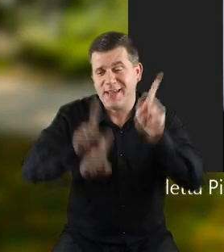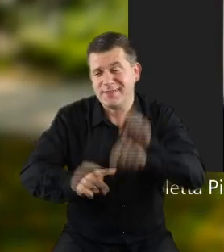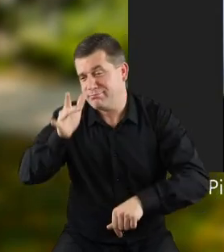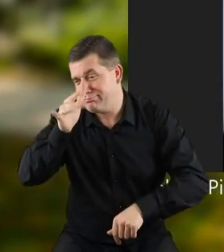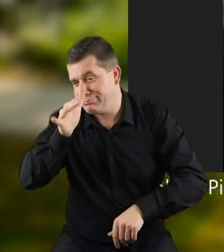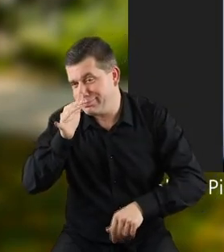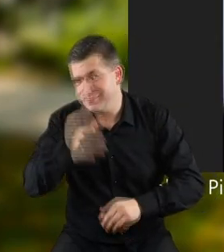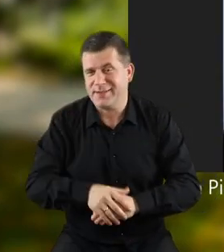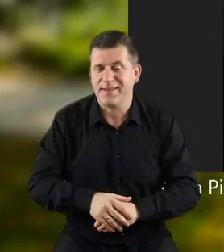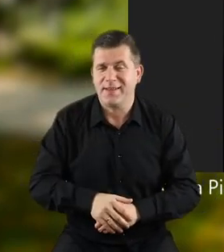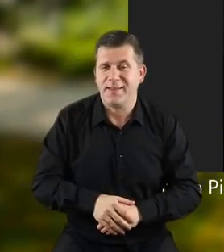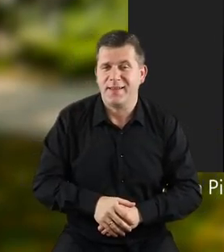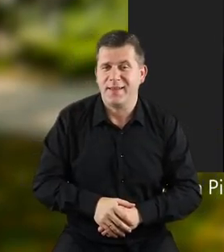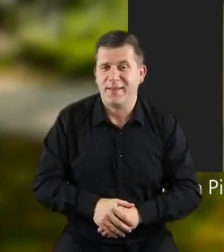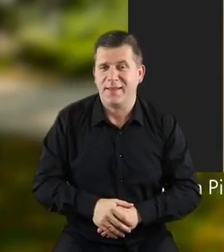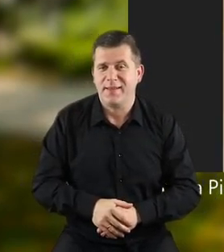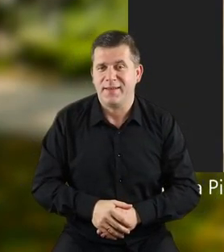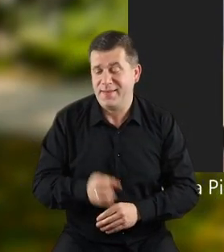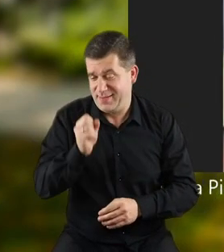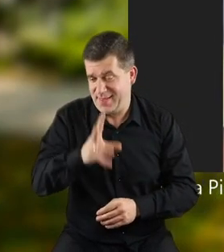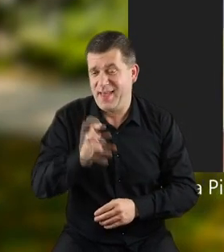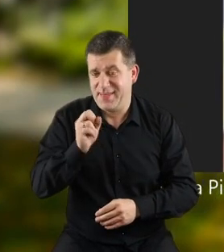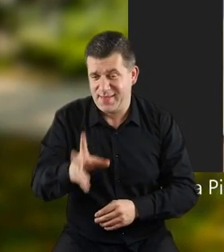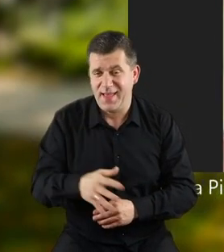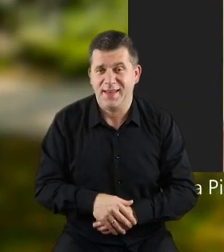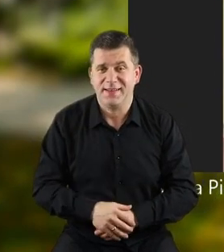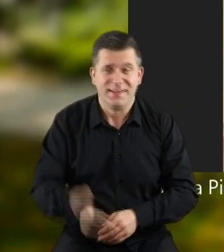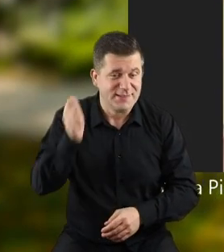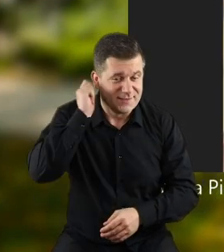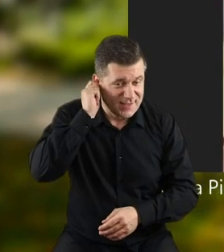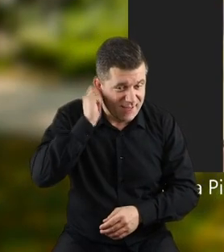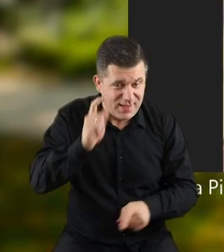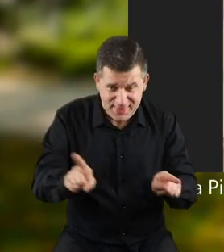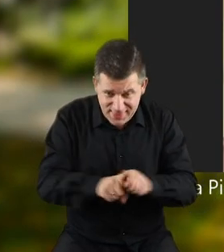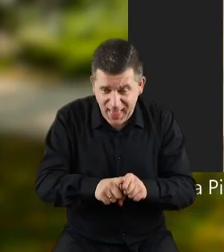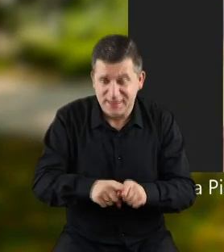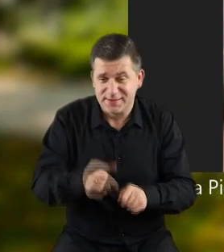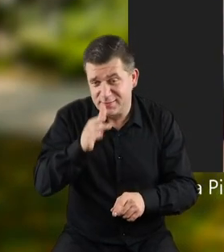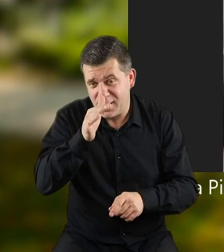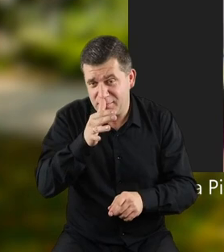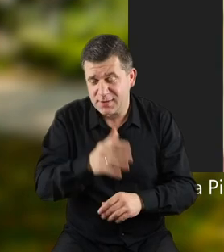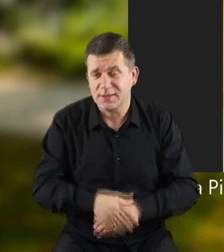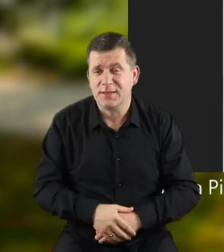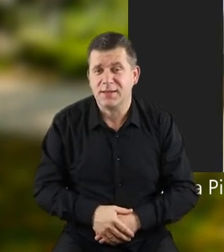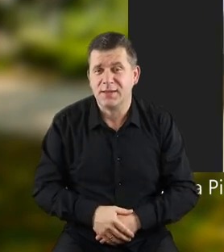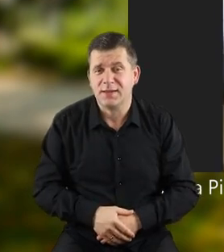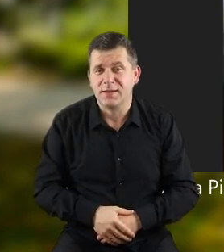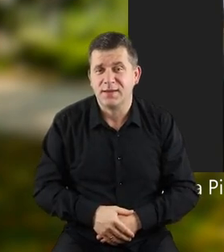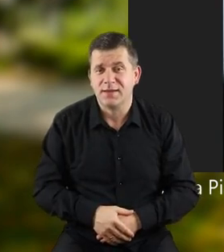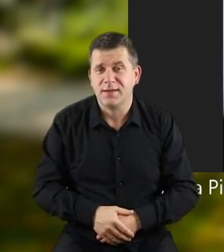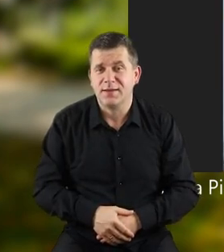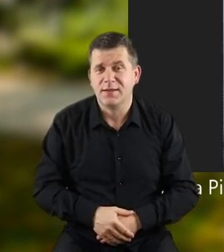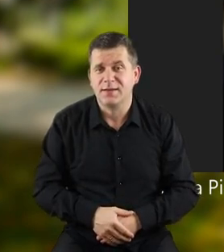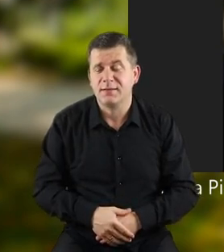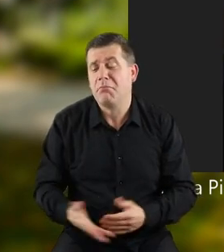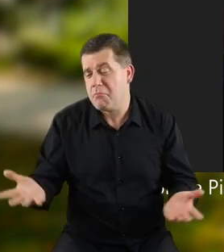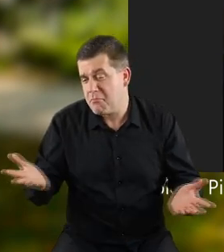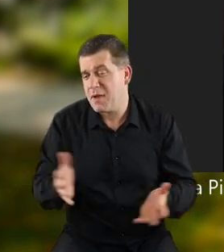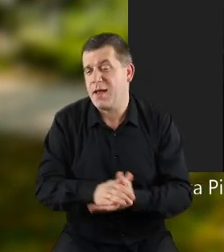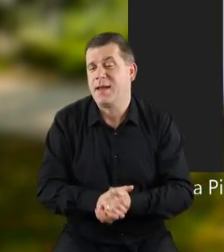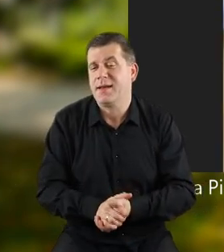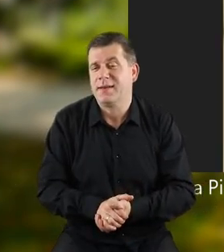są grzeczne. I pieski tak samo. Tak? Czasami i dziewczynki rozrabiają? Ale częściej są